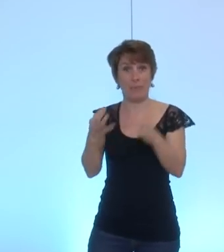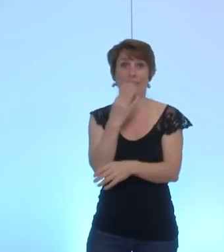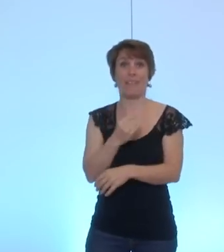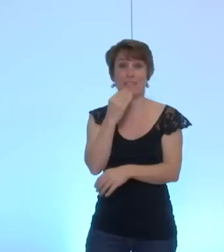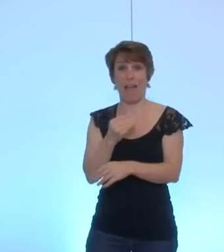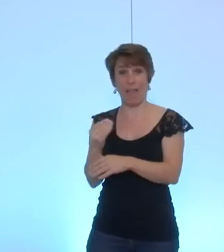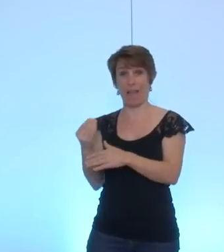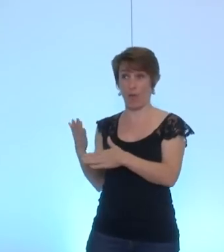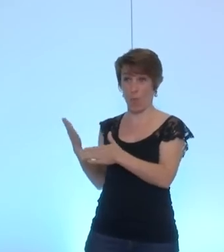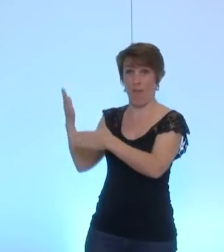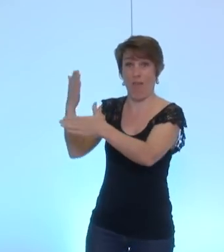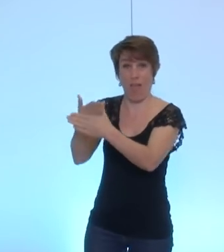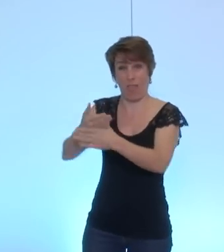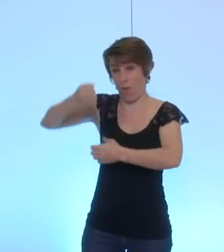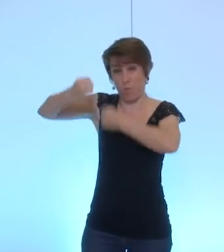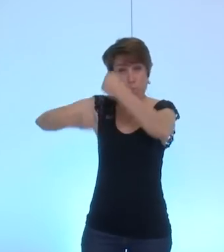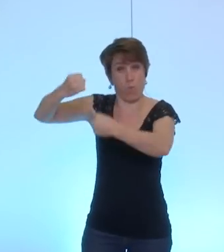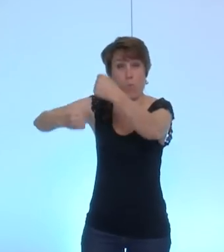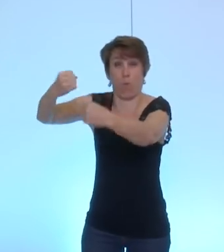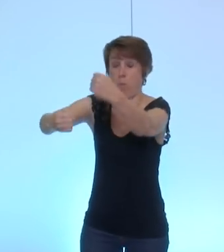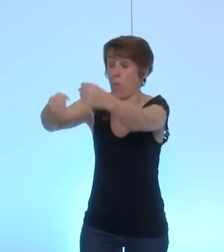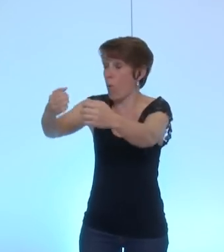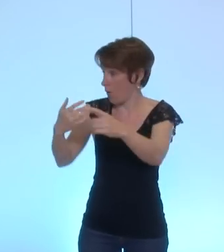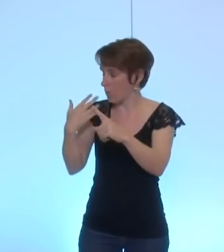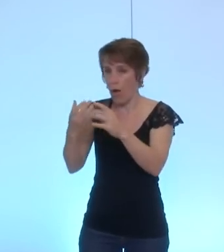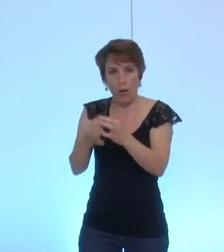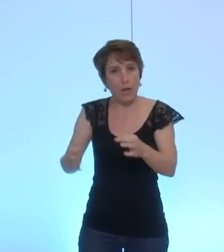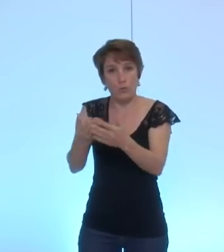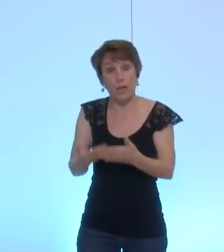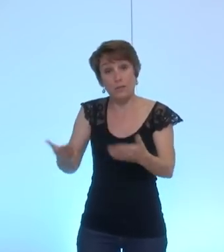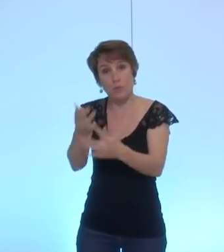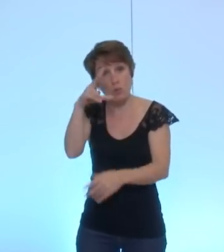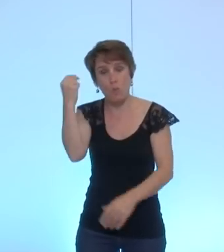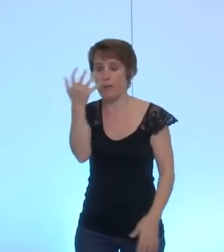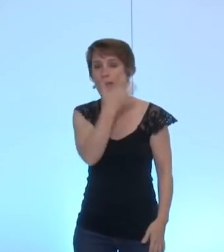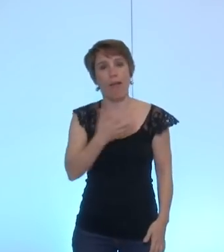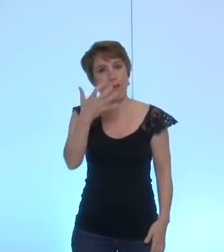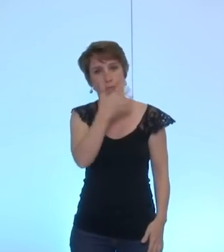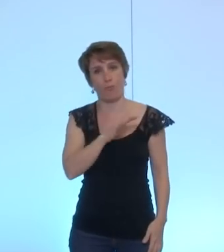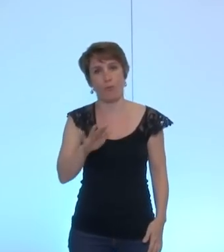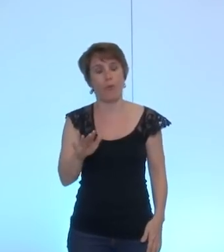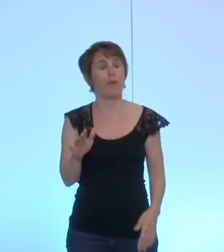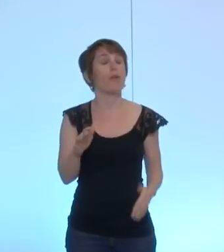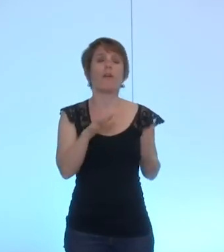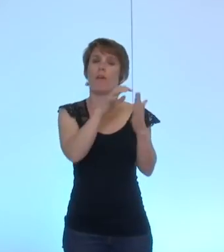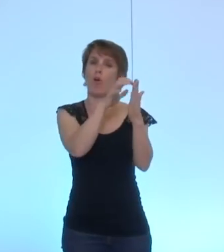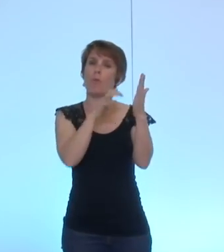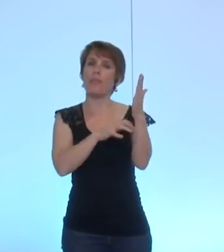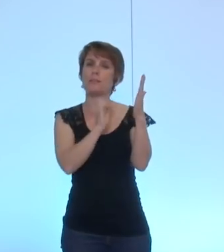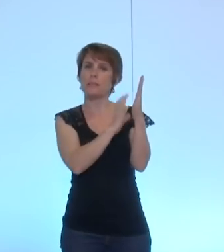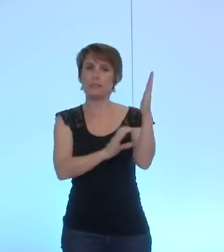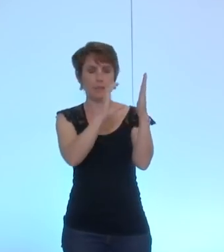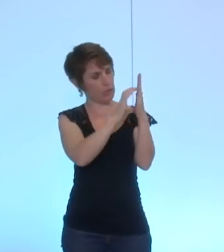protractrice la situation humanitaire est catastrophique comme c'est dit dans votre délibération dans notre